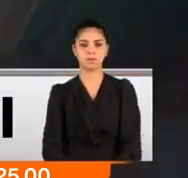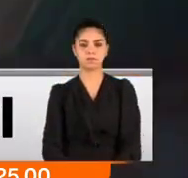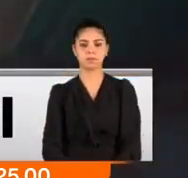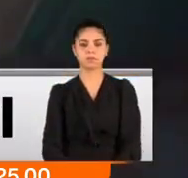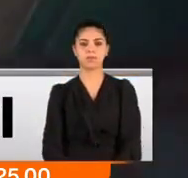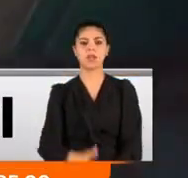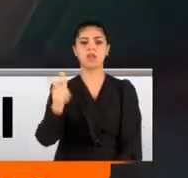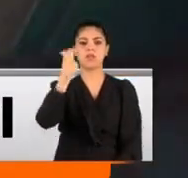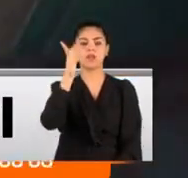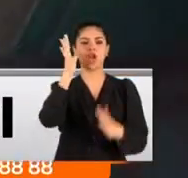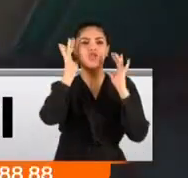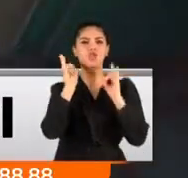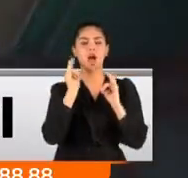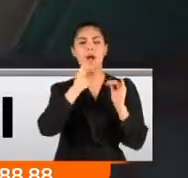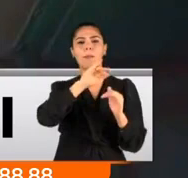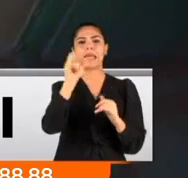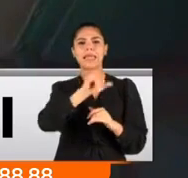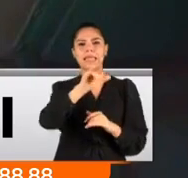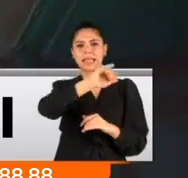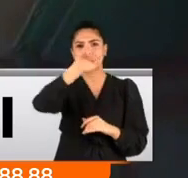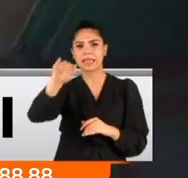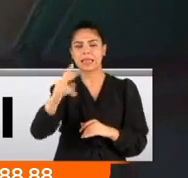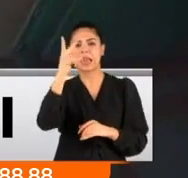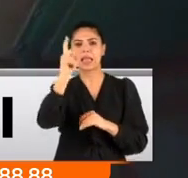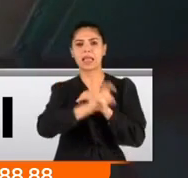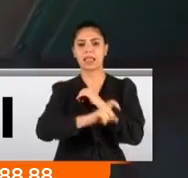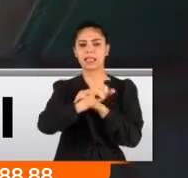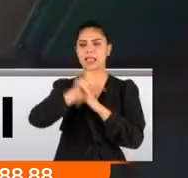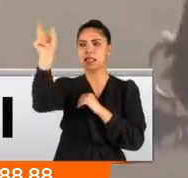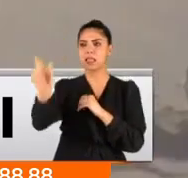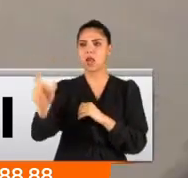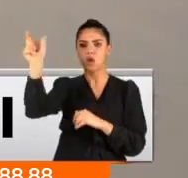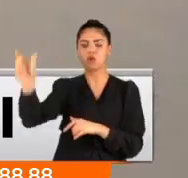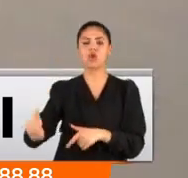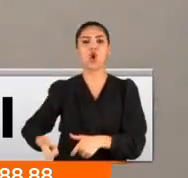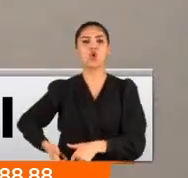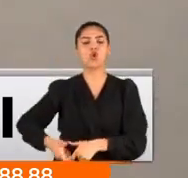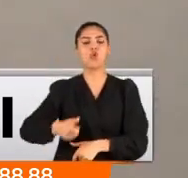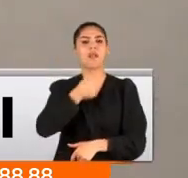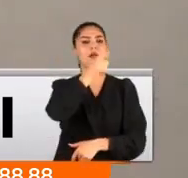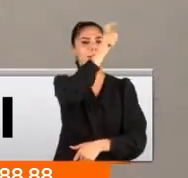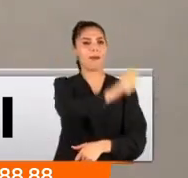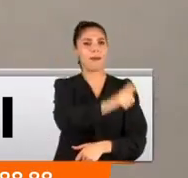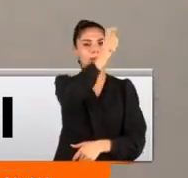Görüntülerde camiye yaklaşan iki terörist kapıda bekleyen cami'in iki güvenlik görevlisini ateş edip yaradıyor.